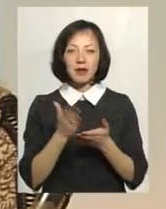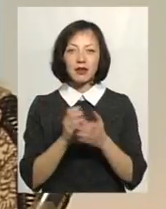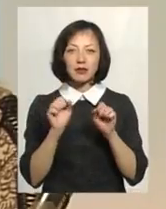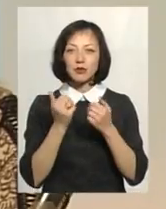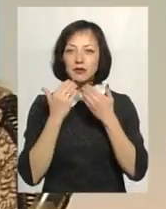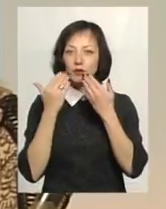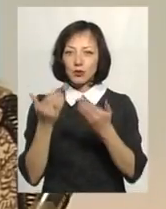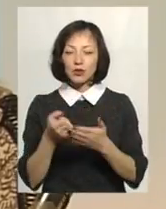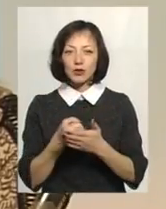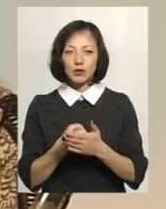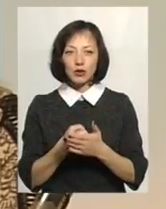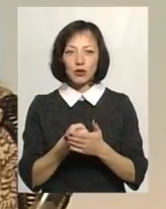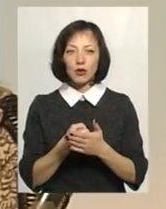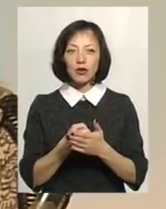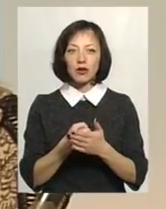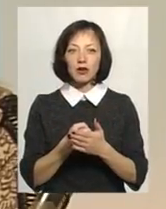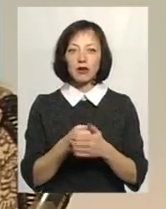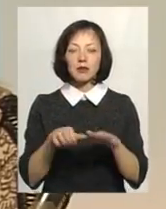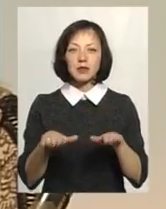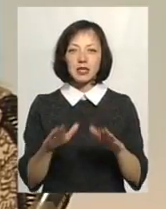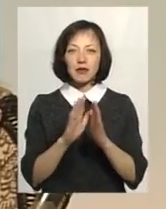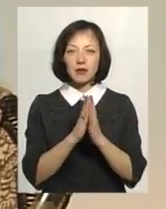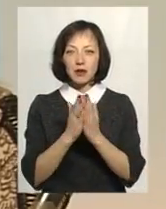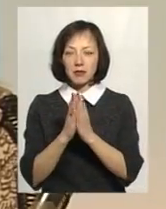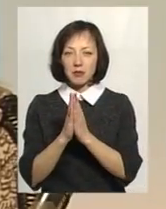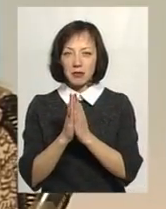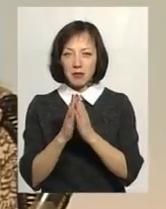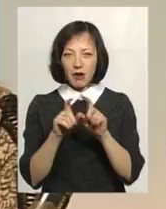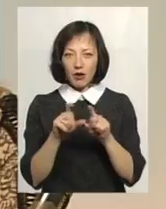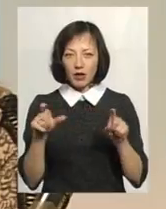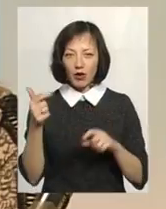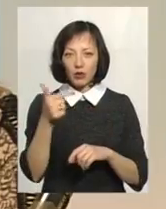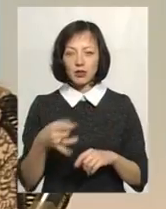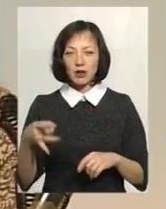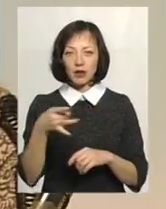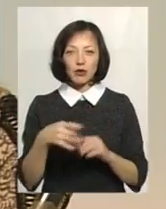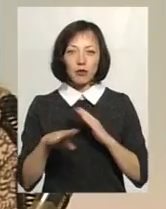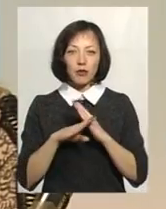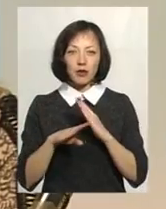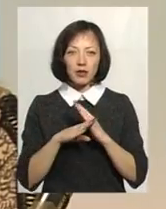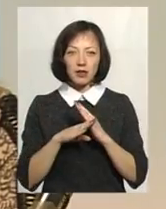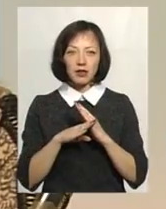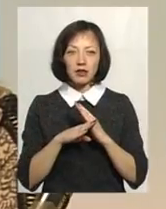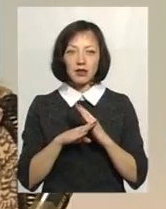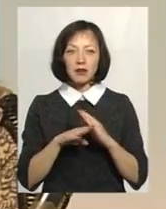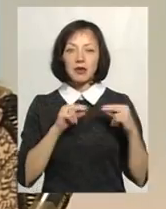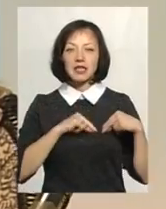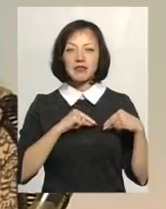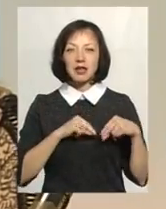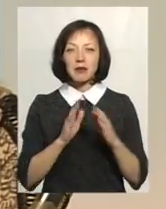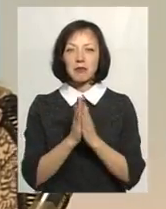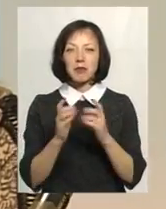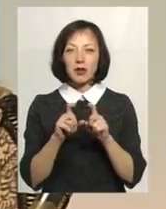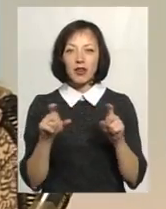звернутися до бібліотеки місцевої села Купен Городоцького району, і нам допомогла бібліотекарка, а вона